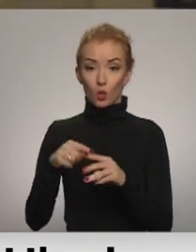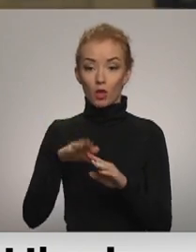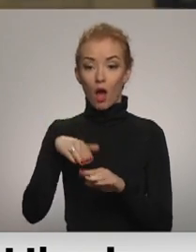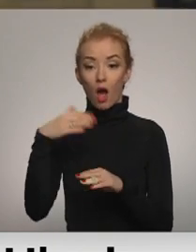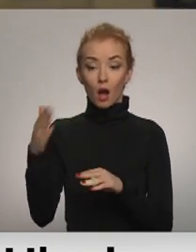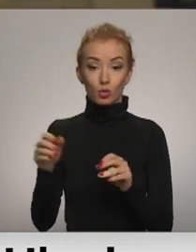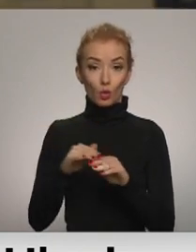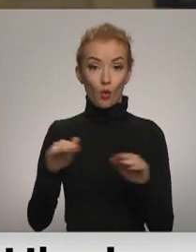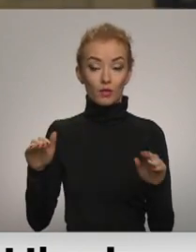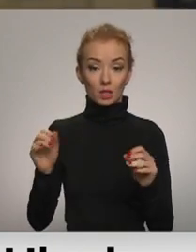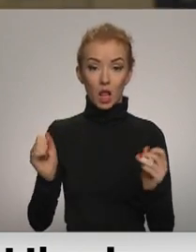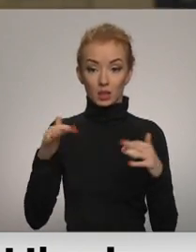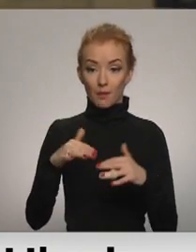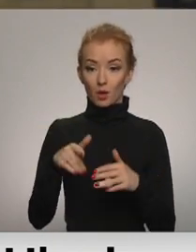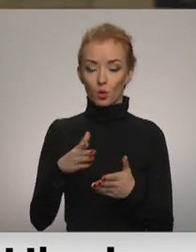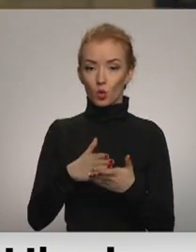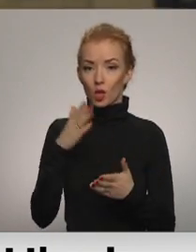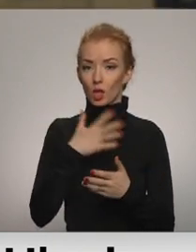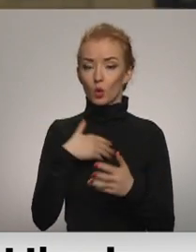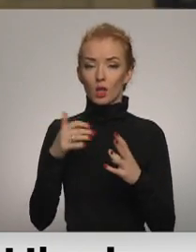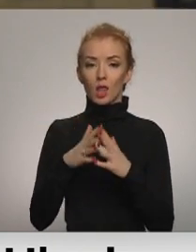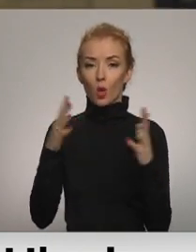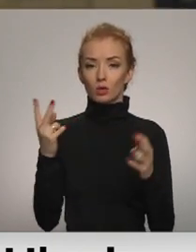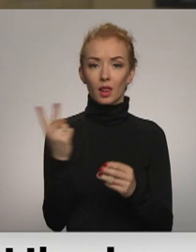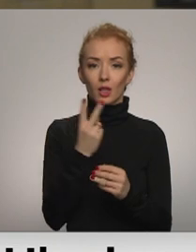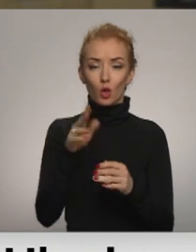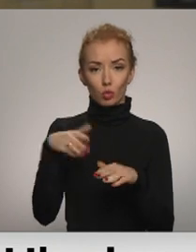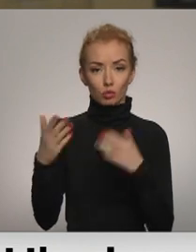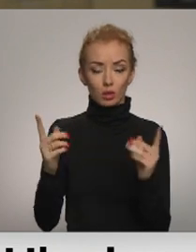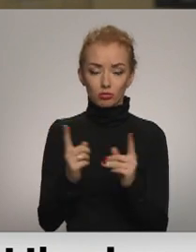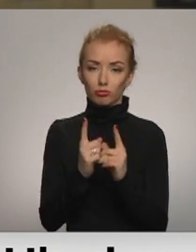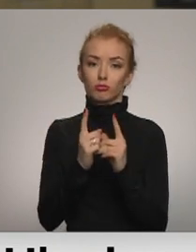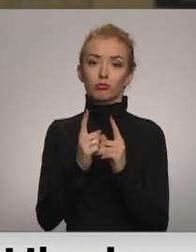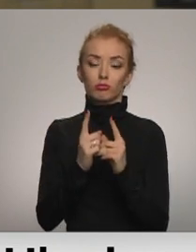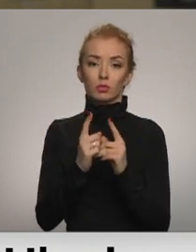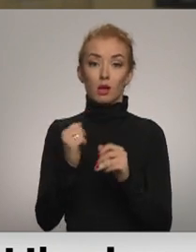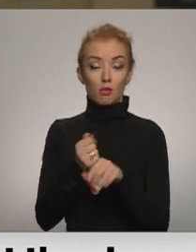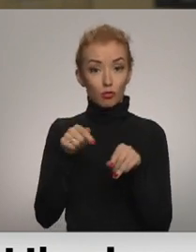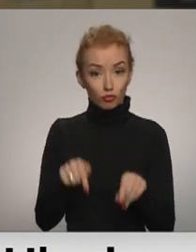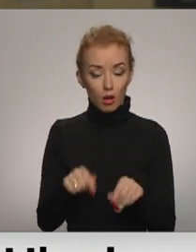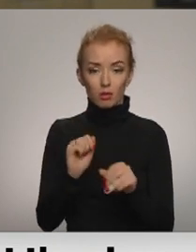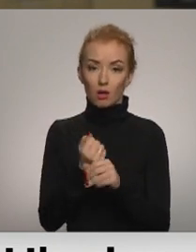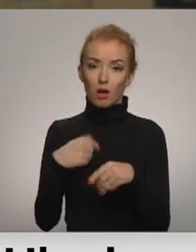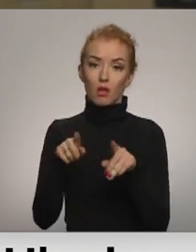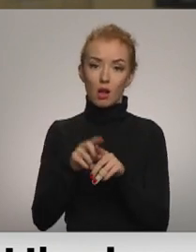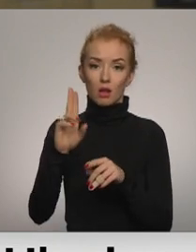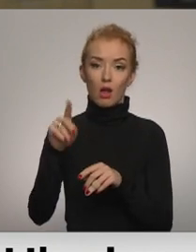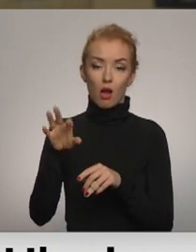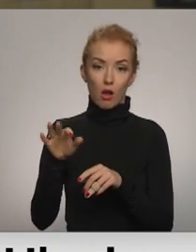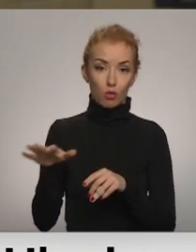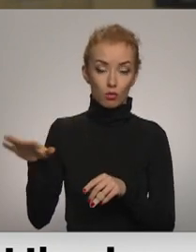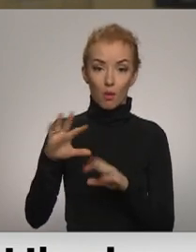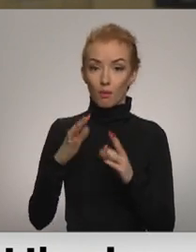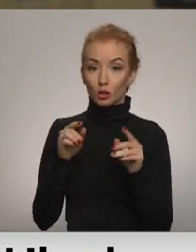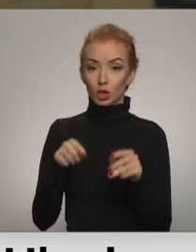šī oficiālā samete šķiet notiek ļoti daudz, divpusējo tikšanos svarīgas tikšanās gan šajā stālpās, gan arī NATO. Bet